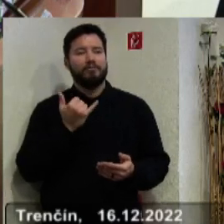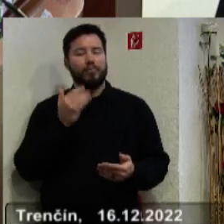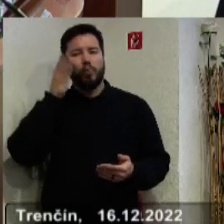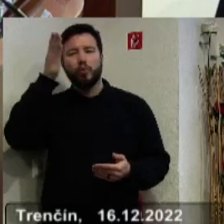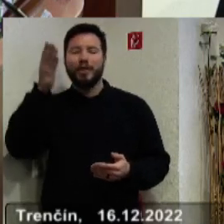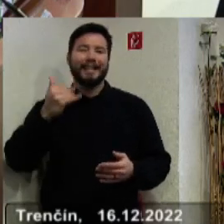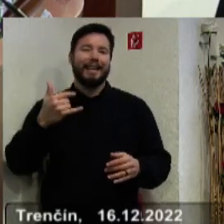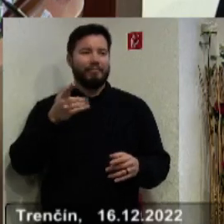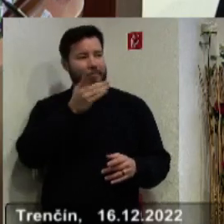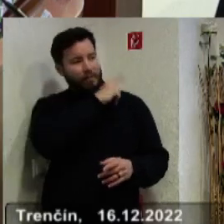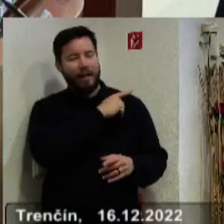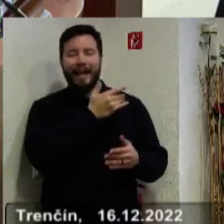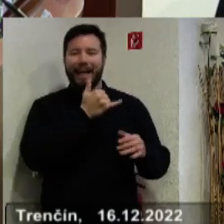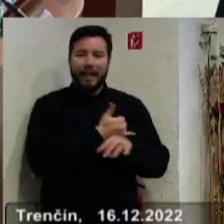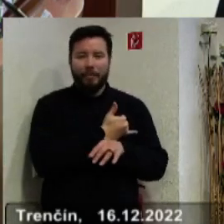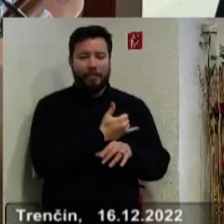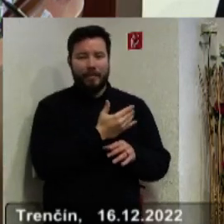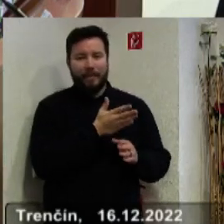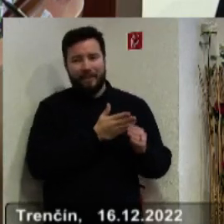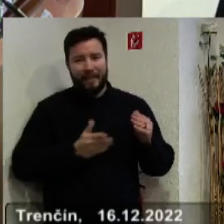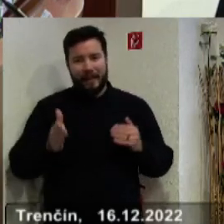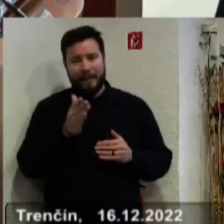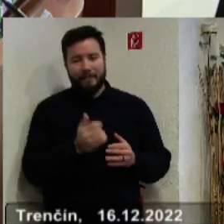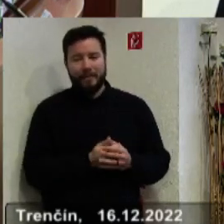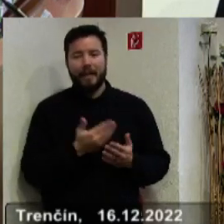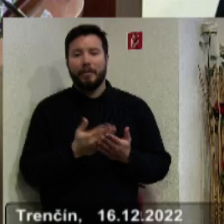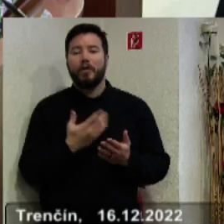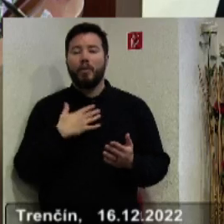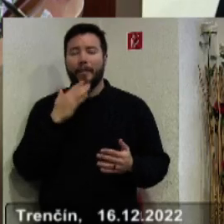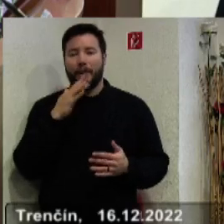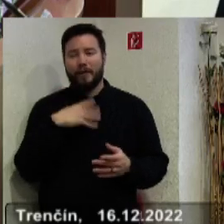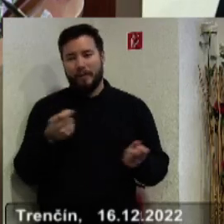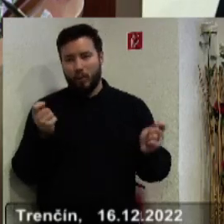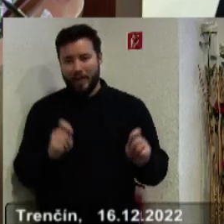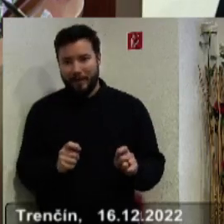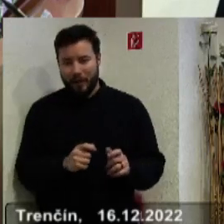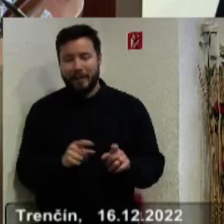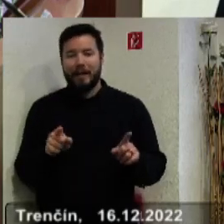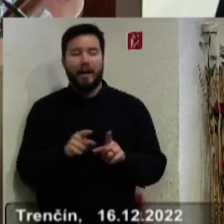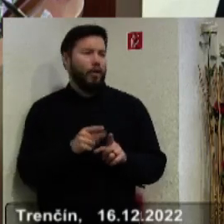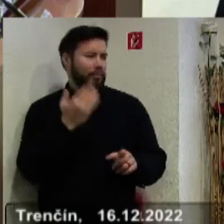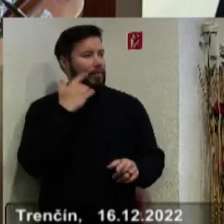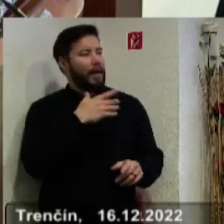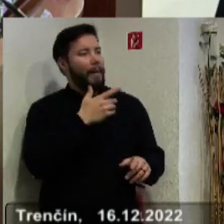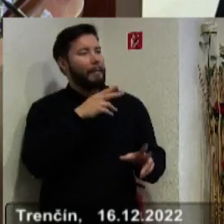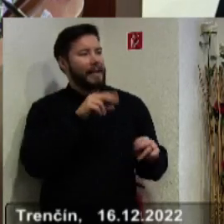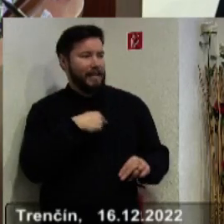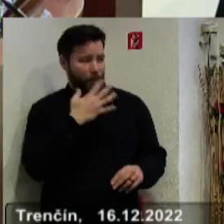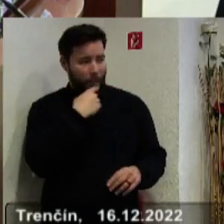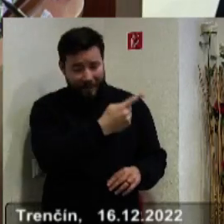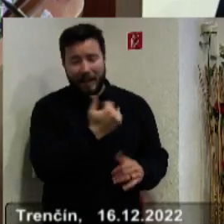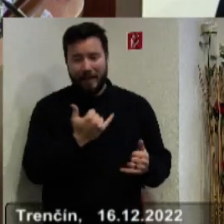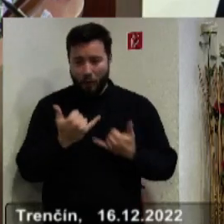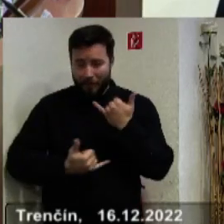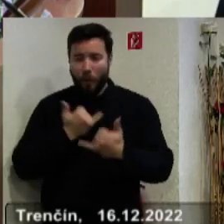vyvarovala chýb, ktoré z poznania dejín vyplývajú. Takže ja by som chcel ukončiť môj príhovor tým, čo som podal na rade predsedov. Bol by som veľmi